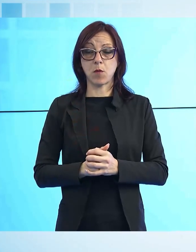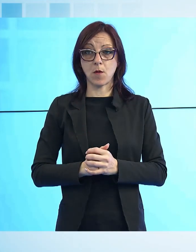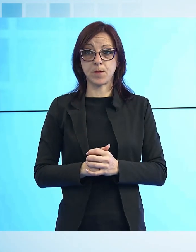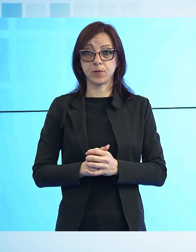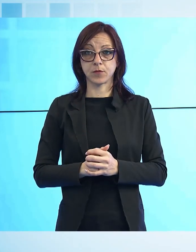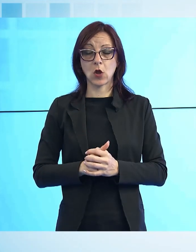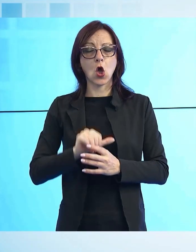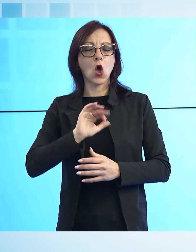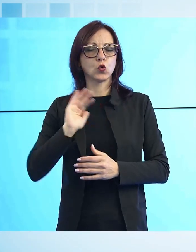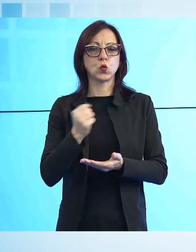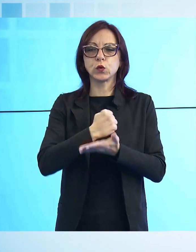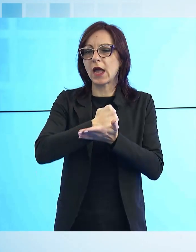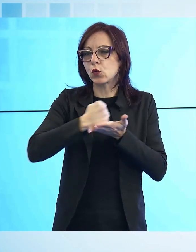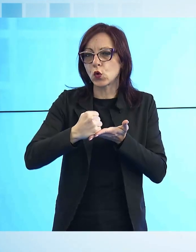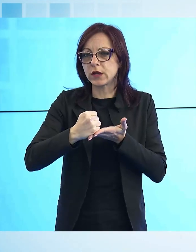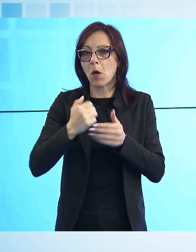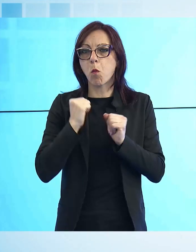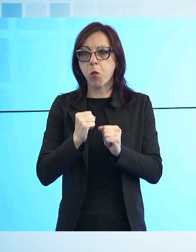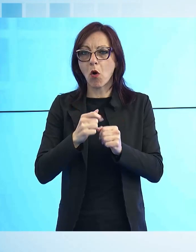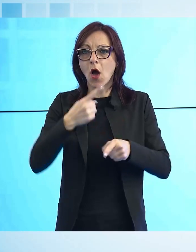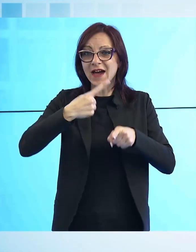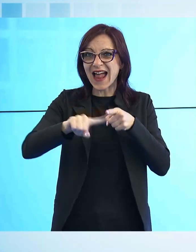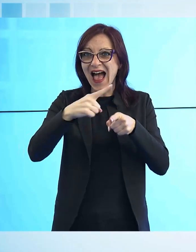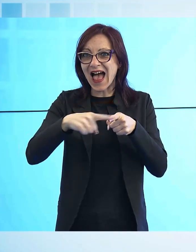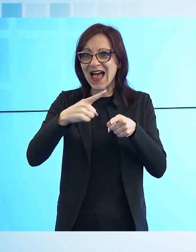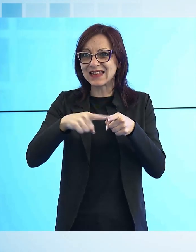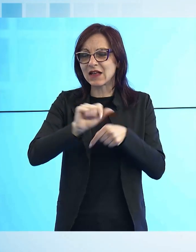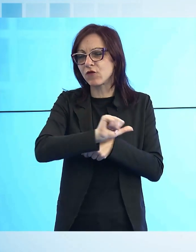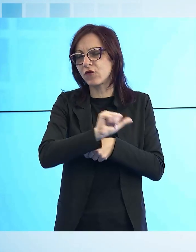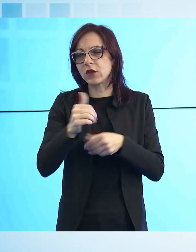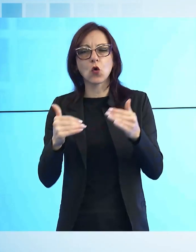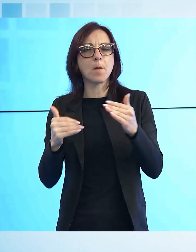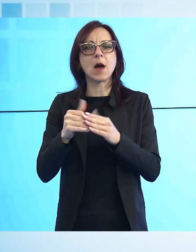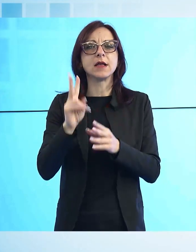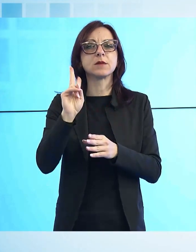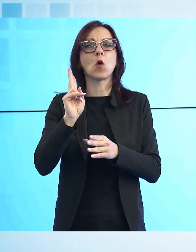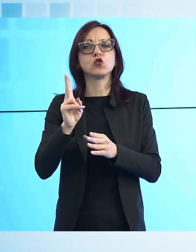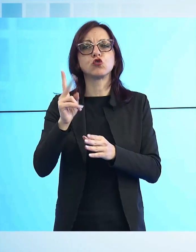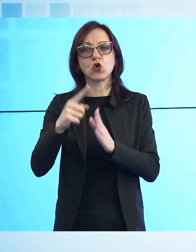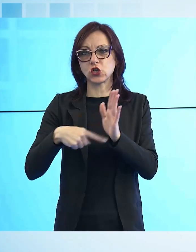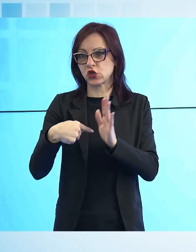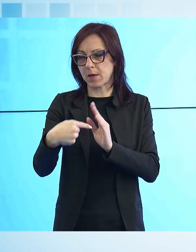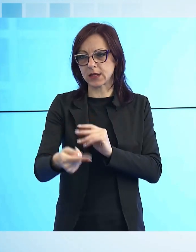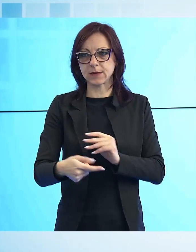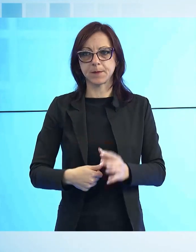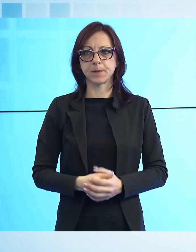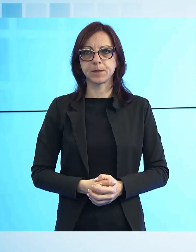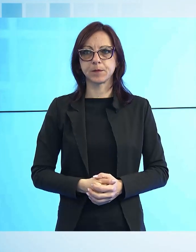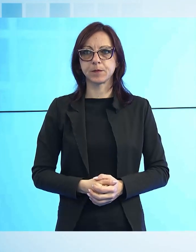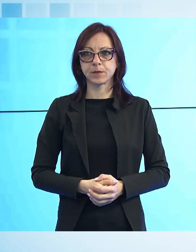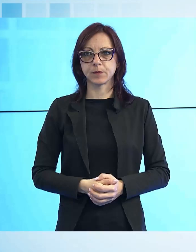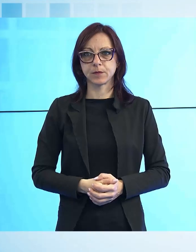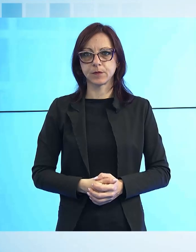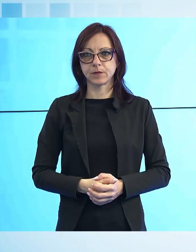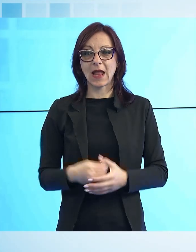possibile rateizzare la somma fino ad un massimo di 12 rate. Veniamo adesso agli aggiornamenti riguardo all'andamento